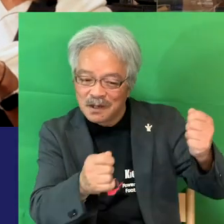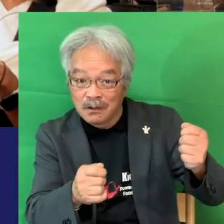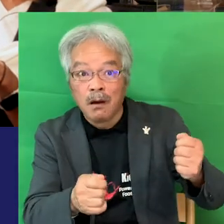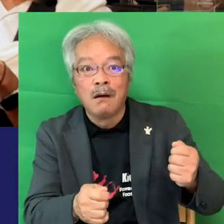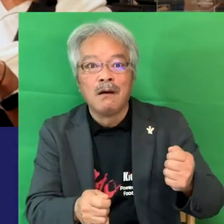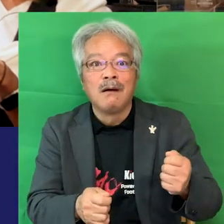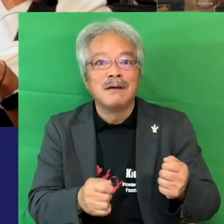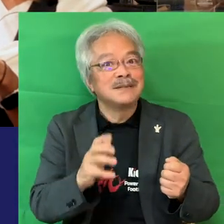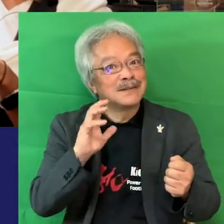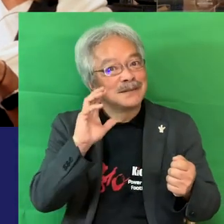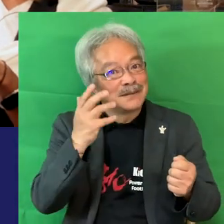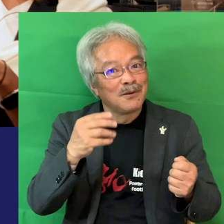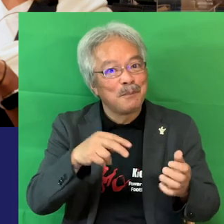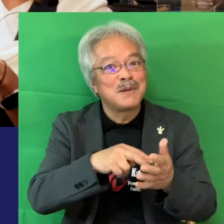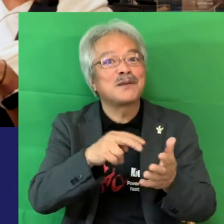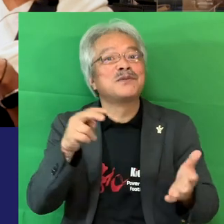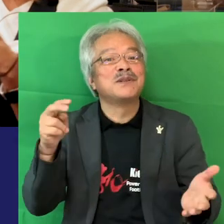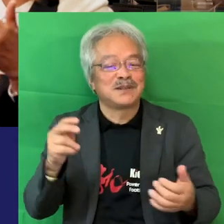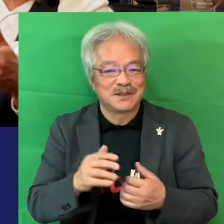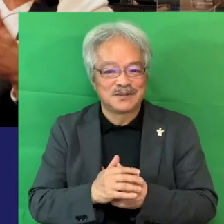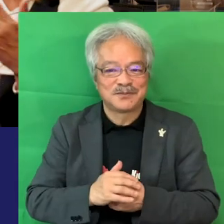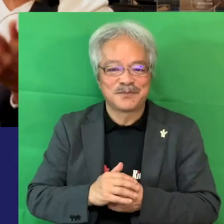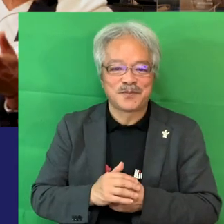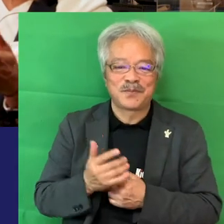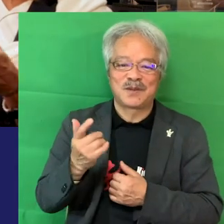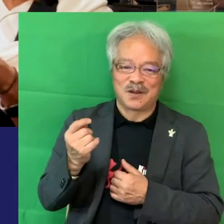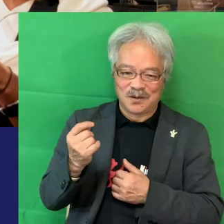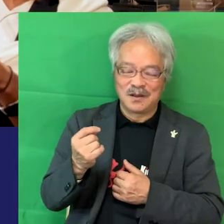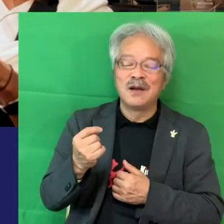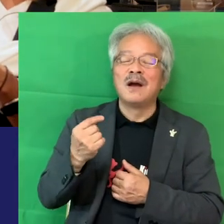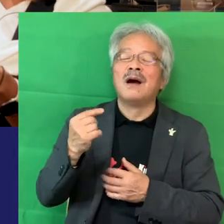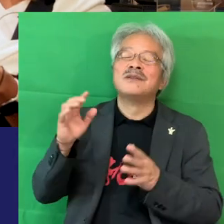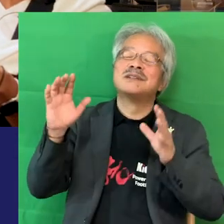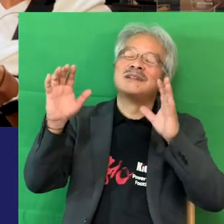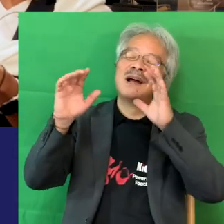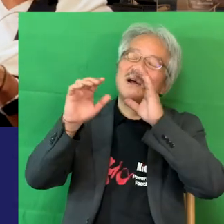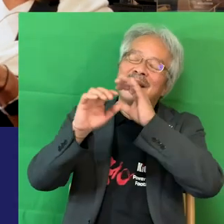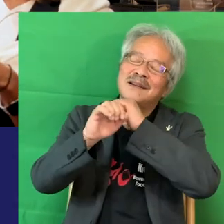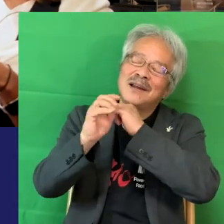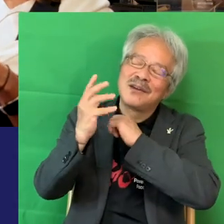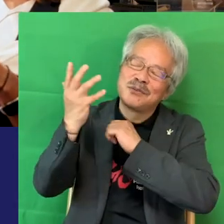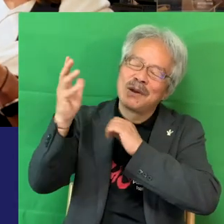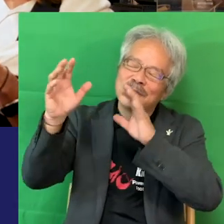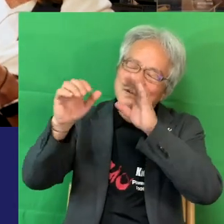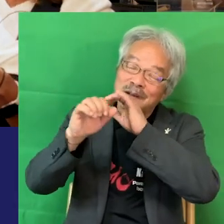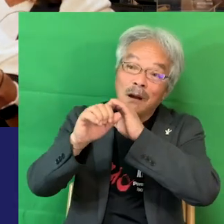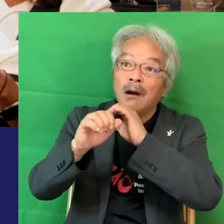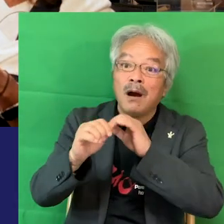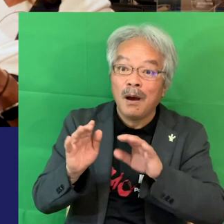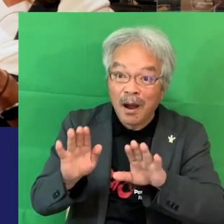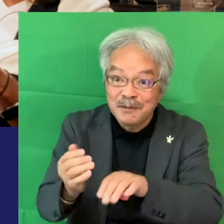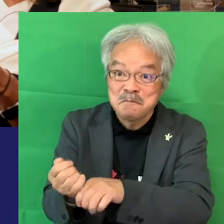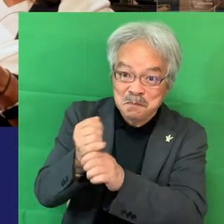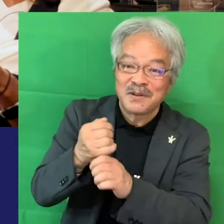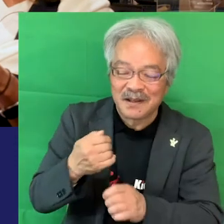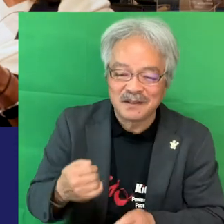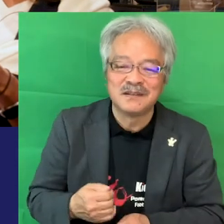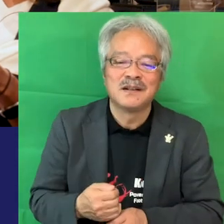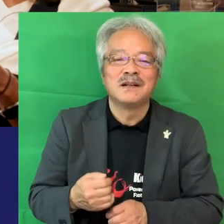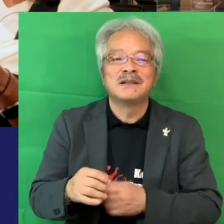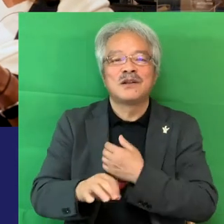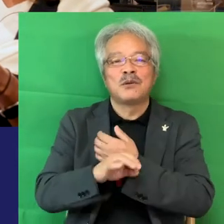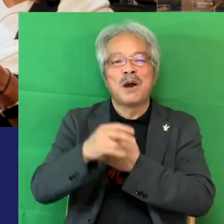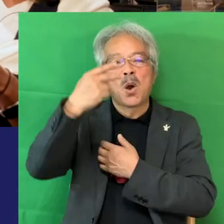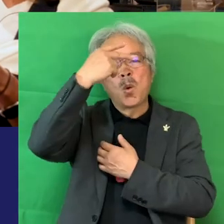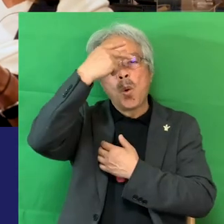めっちゃくちゃびっくりするかっこいい失いかけた夢がねうんやれる場があるんだとそう高校サッカーに出場